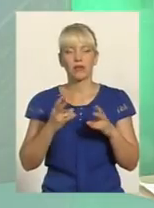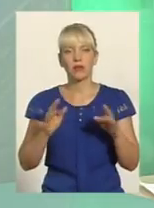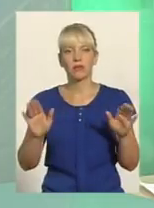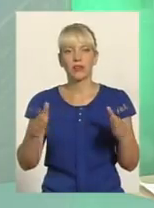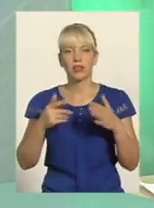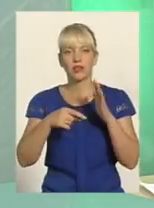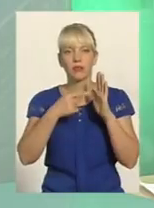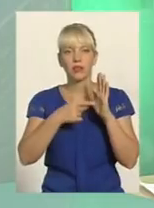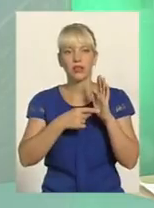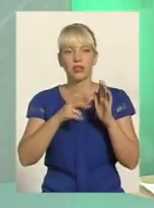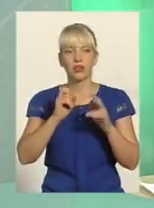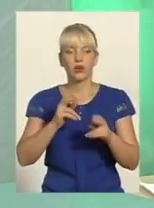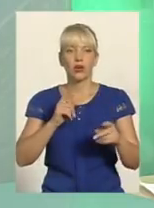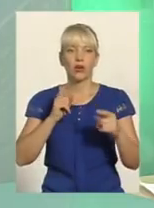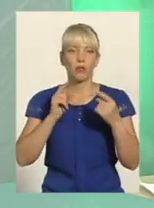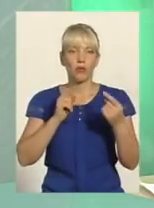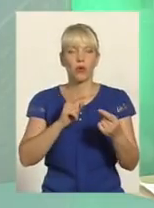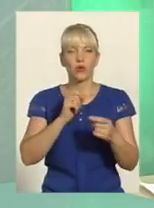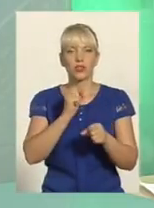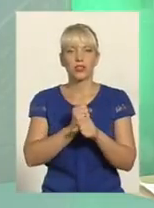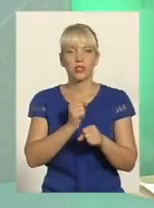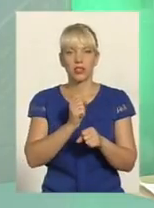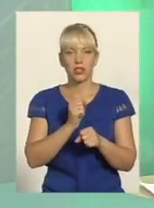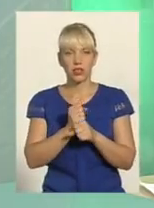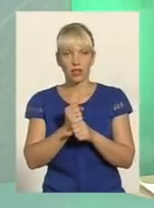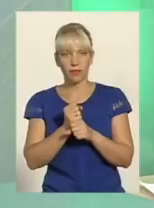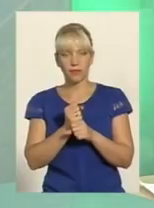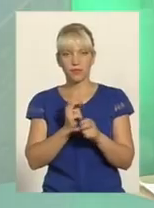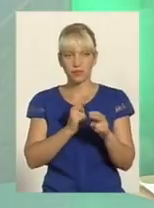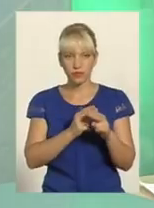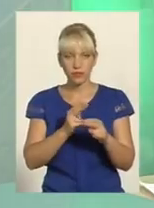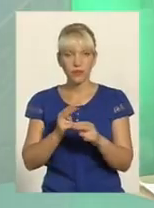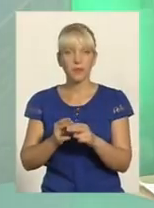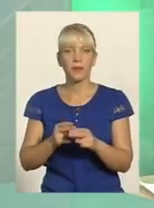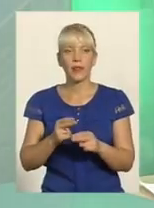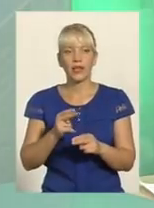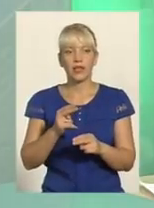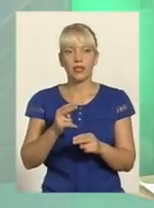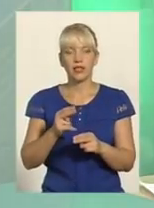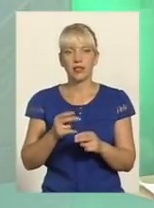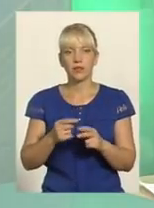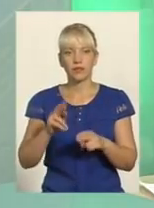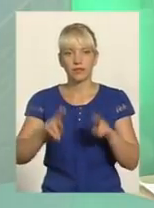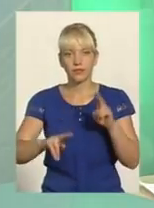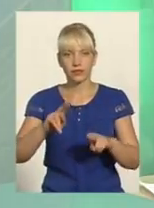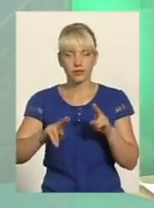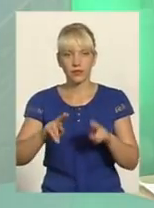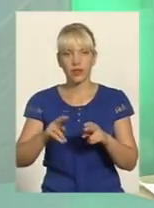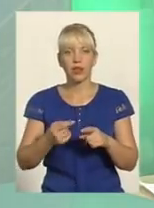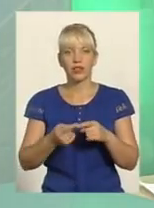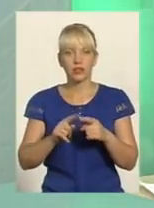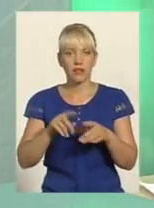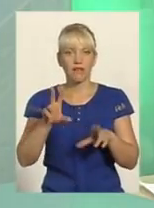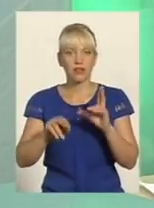незаконному гральному бізнесу Чому? Тому що також це вид хвороби і громанія, коли люди багато програють коштів